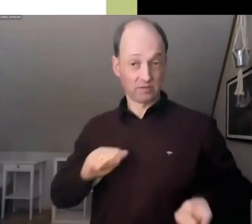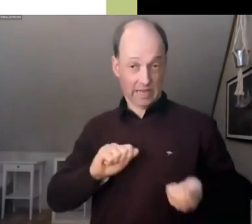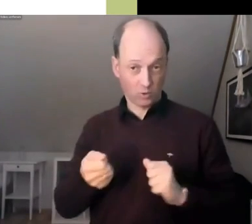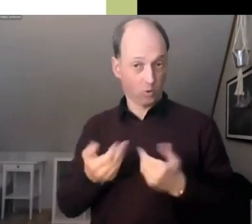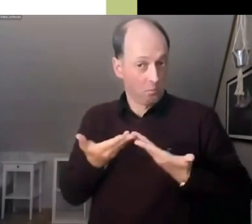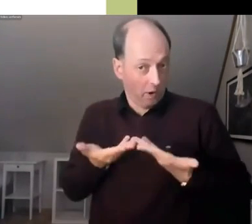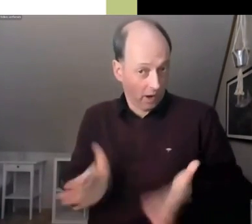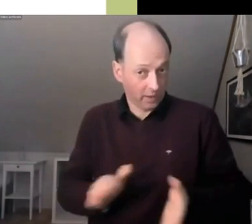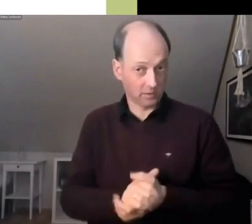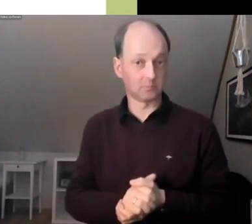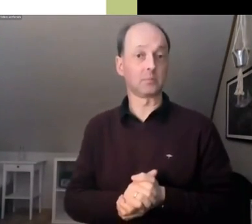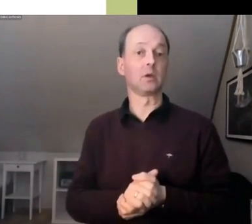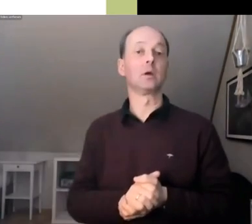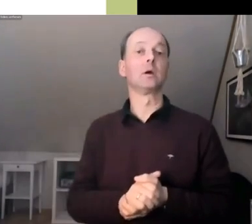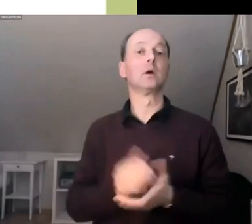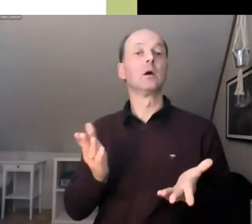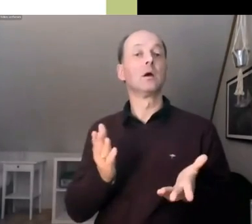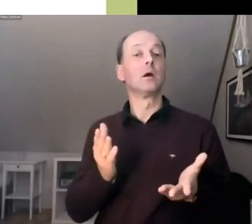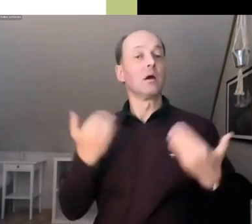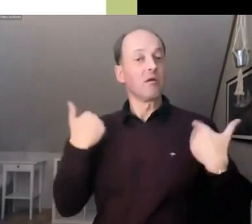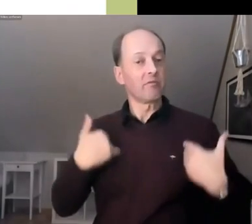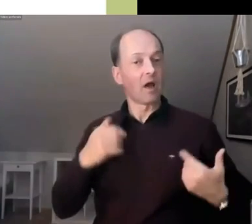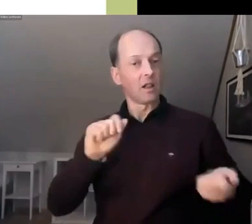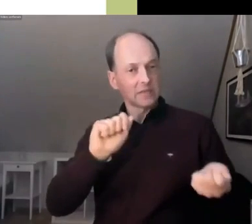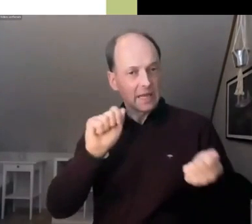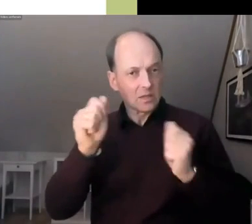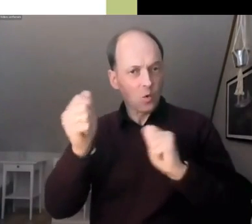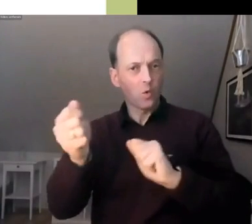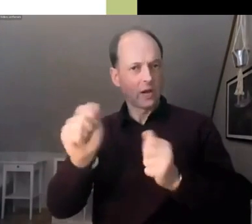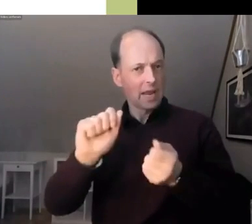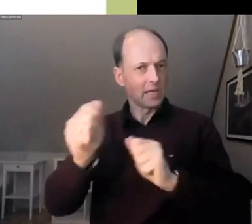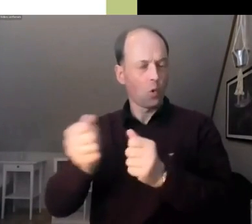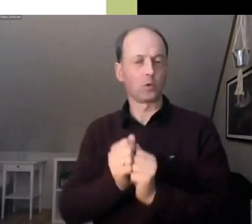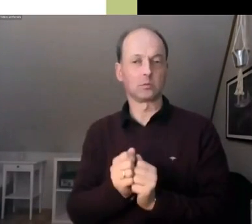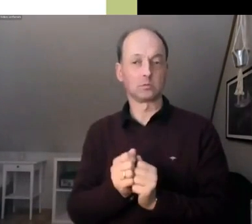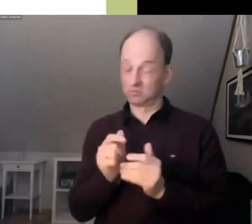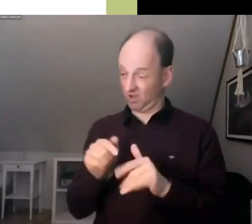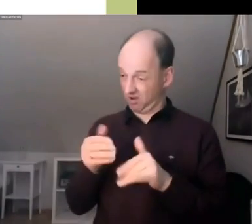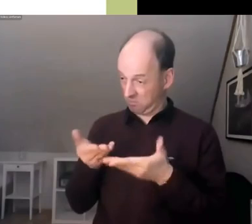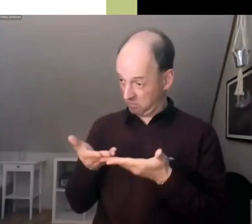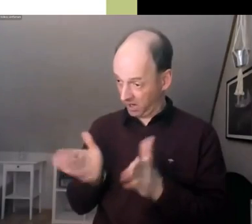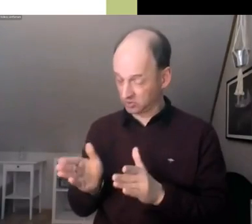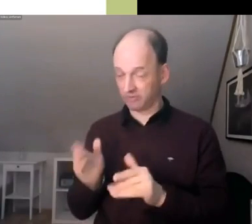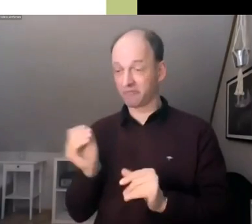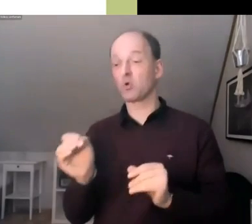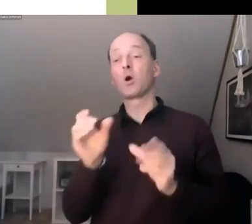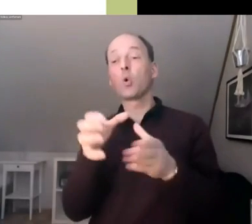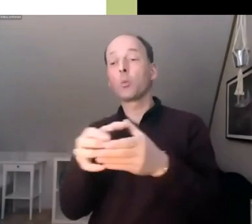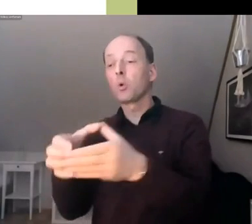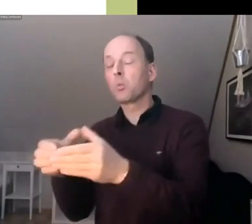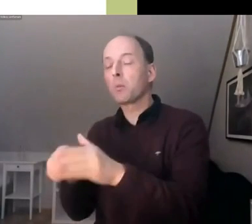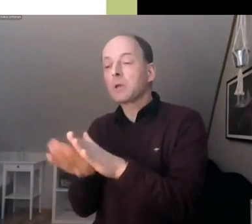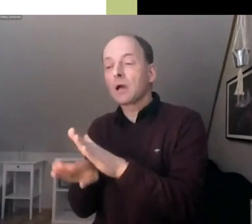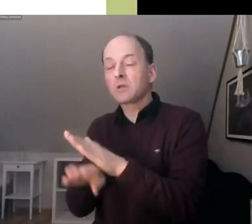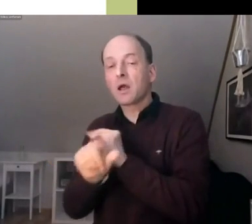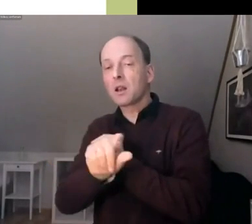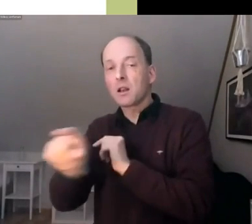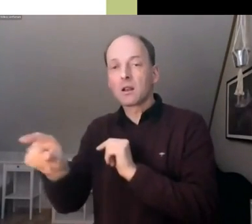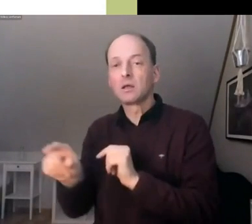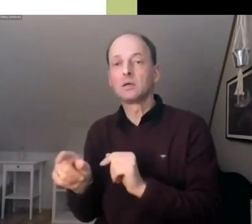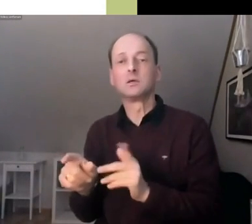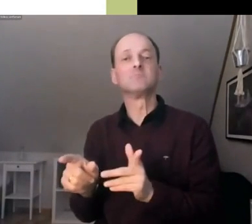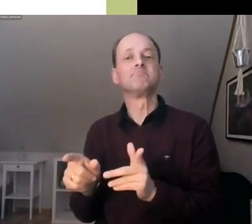fair und auch für ökonomisch benachteiligte Mitglieder der Gesellschaft zu organisieren? Hat die Politik